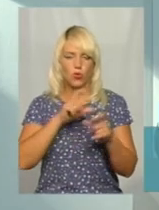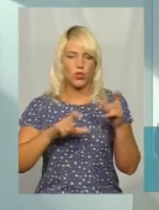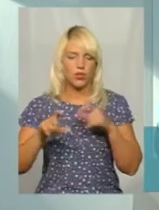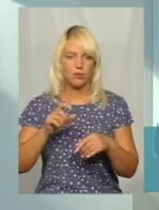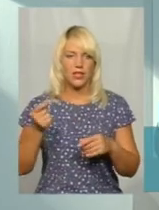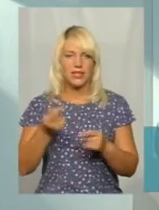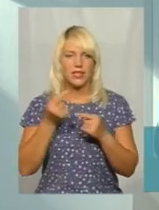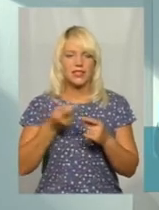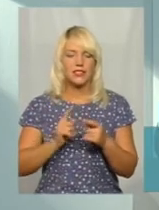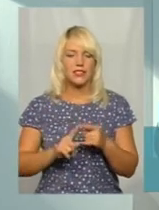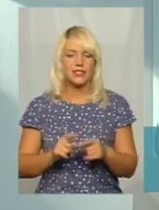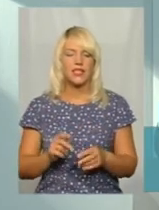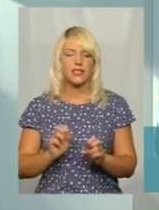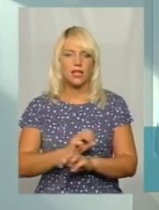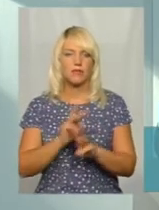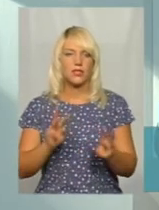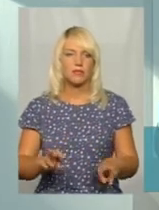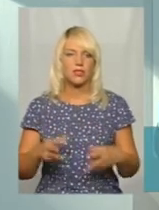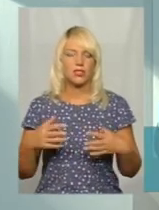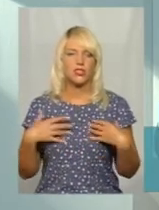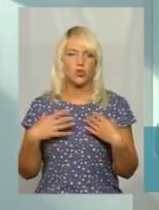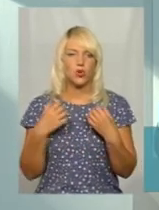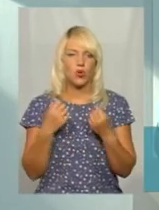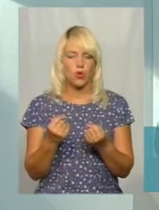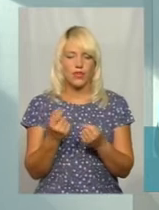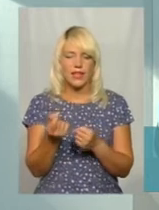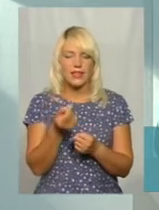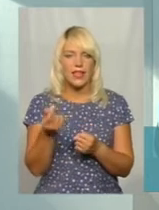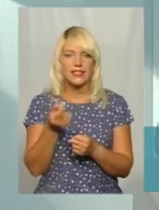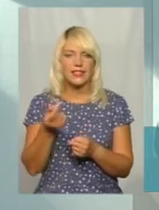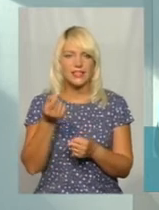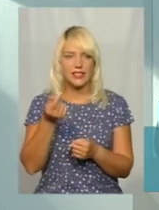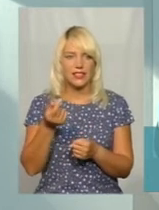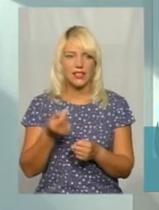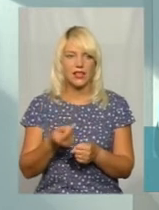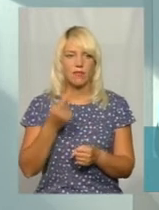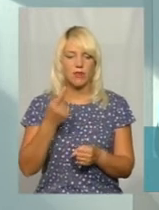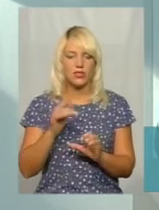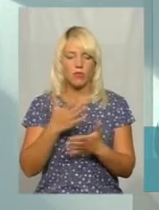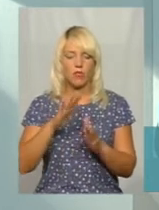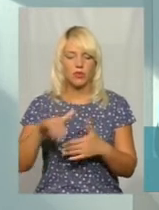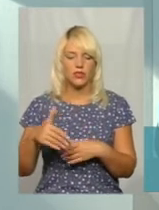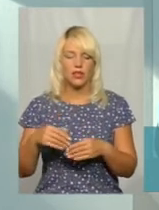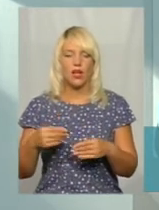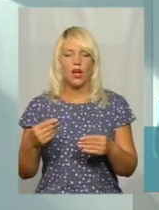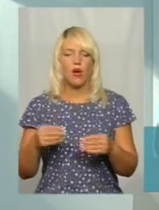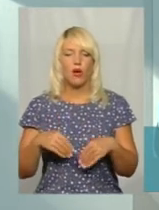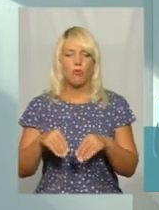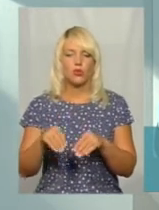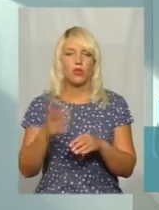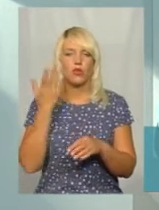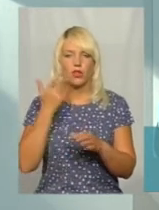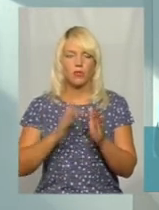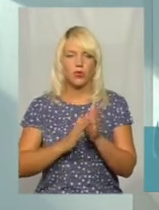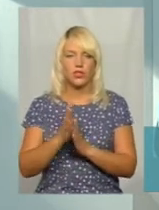забезпечує здоров'я насіннини в перший момент після посіву, поки вона проростає, саме